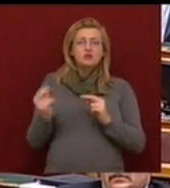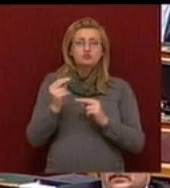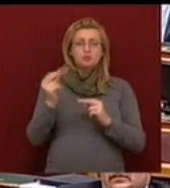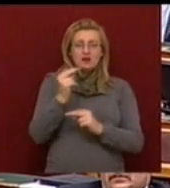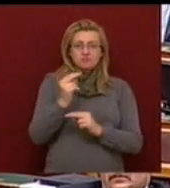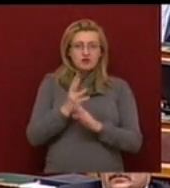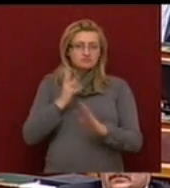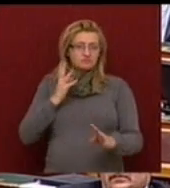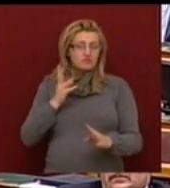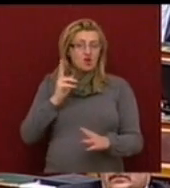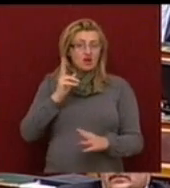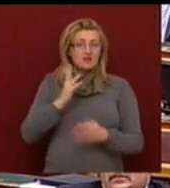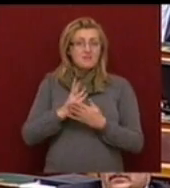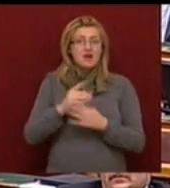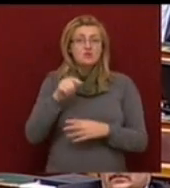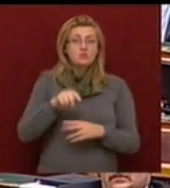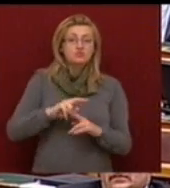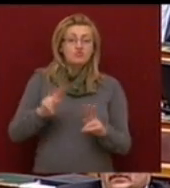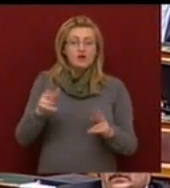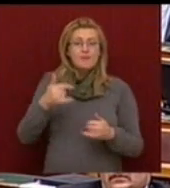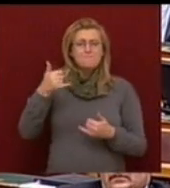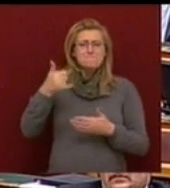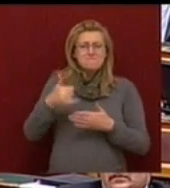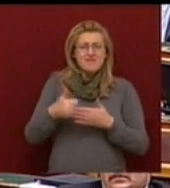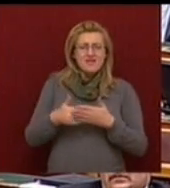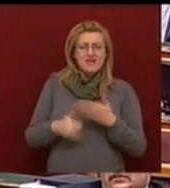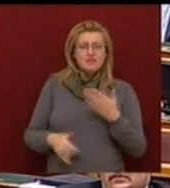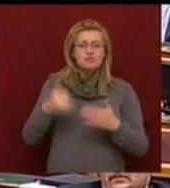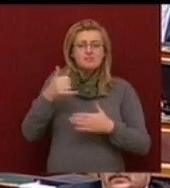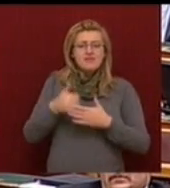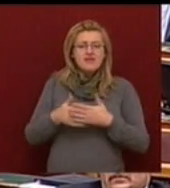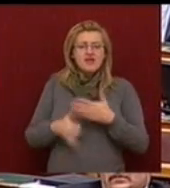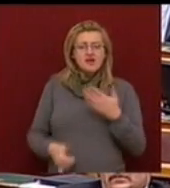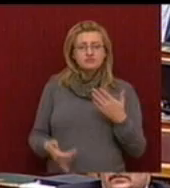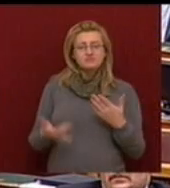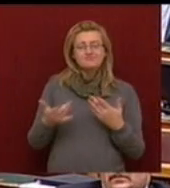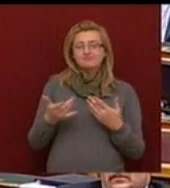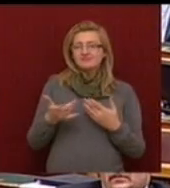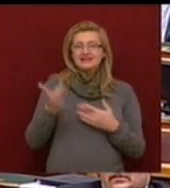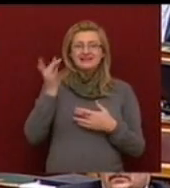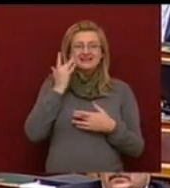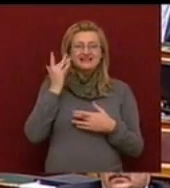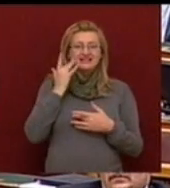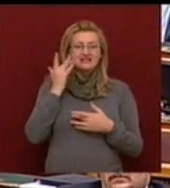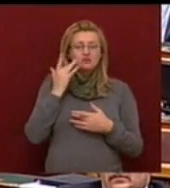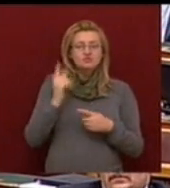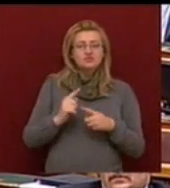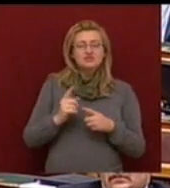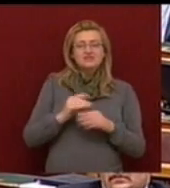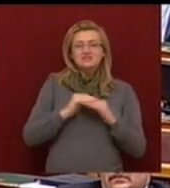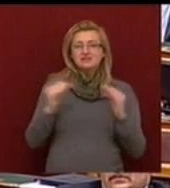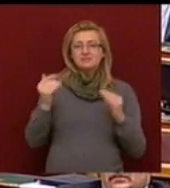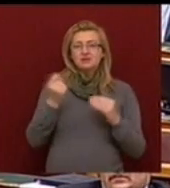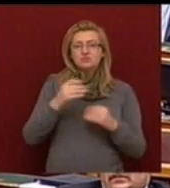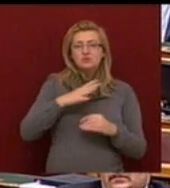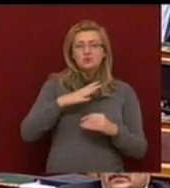Azt látjuk, hogy akik már benn vannak, egyre mélyebb, szinte kritikus szintű pénzügyi kockázattal